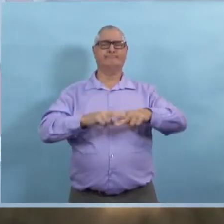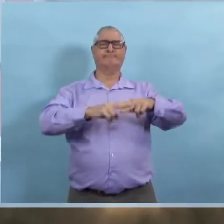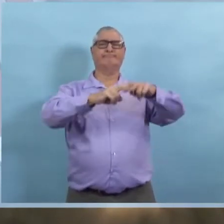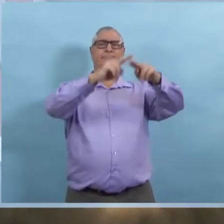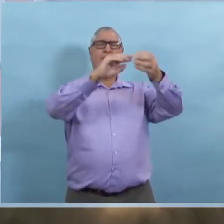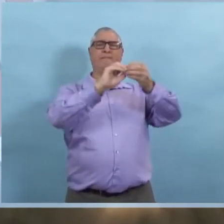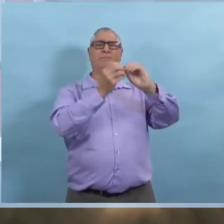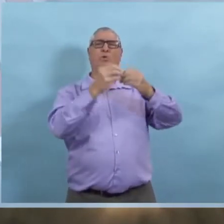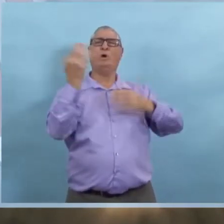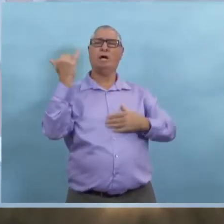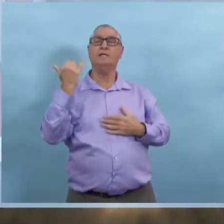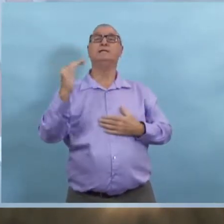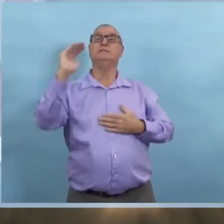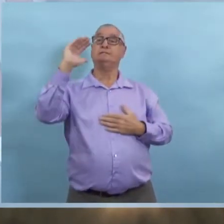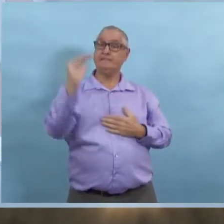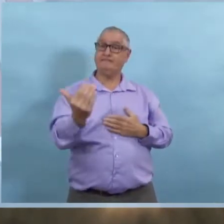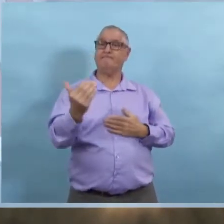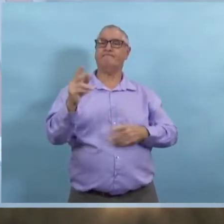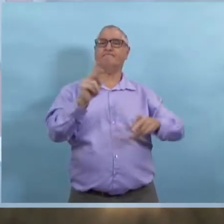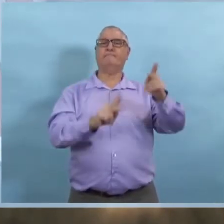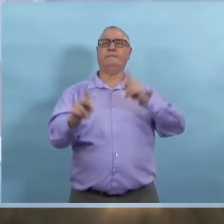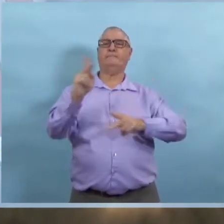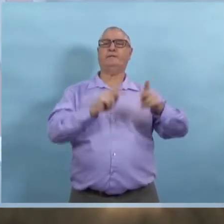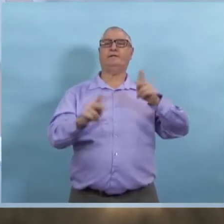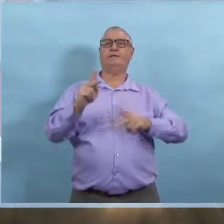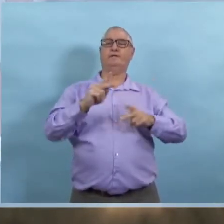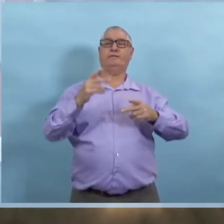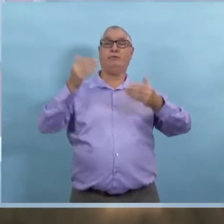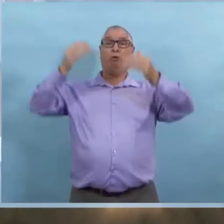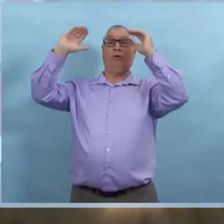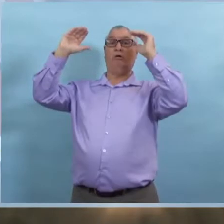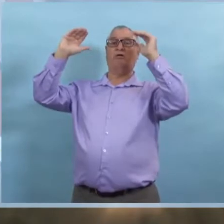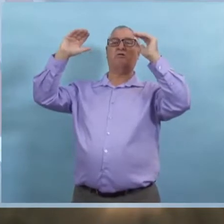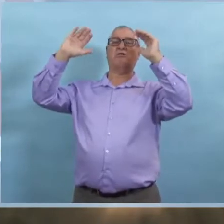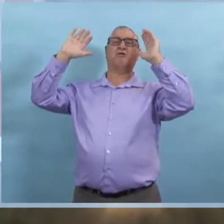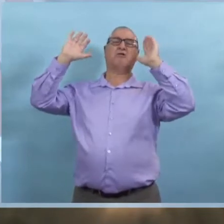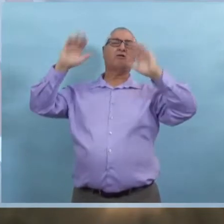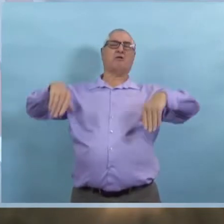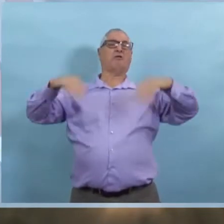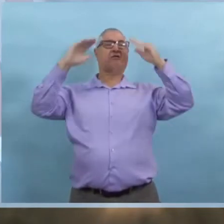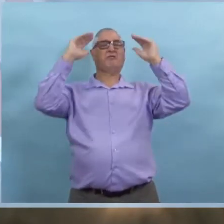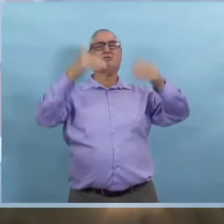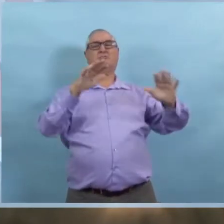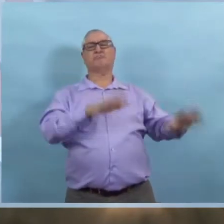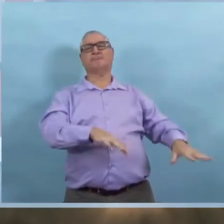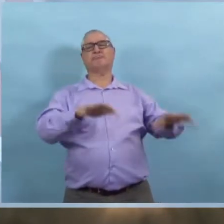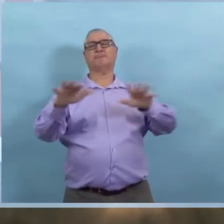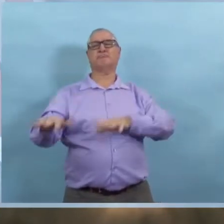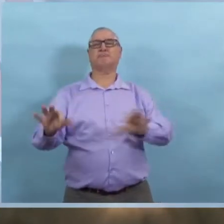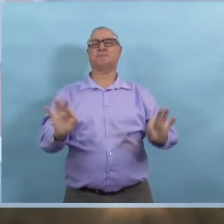mal passé à l'avenir. On peut s'y attendre. Mais je crois qu'essentiellement, les gens ont baissé leur garde pendant l'été.